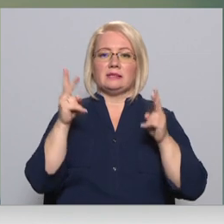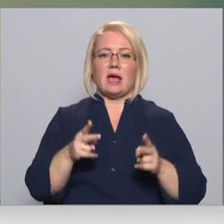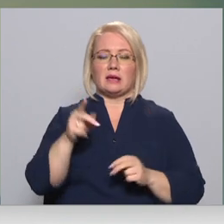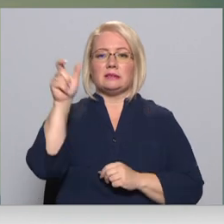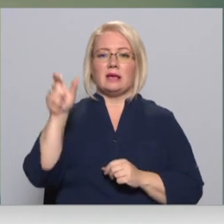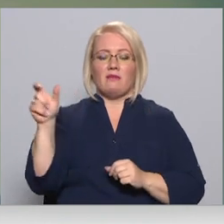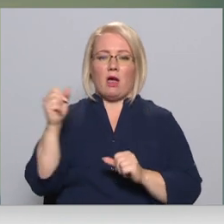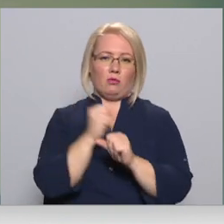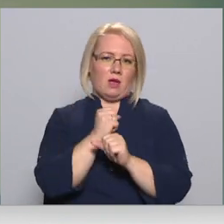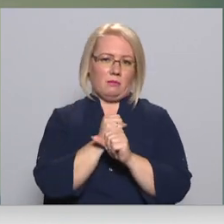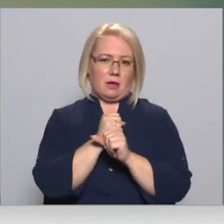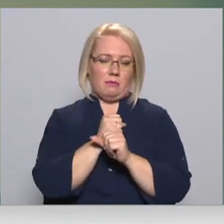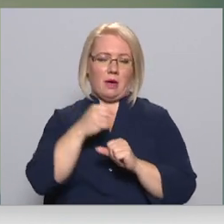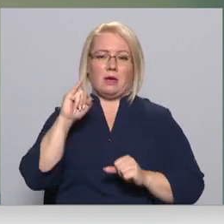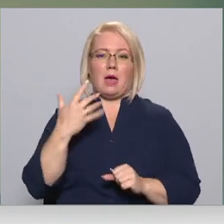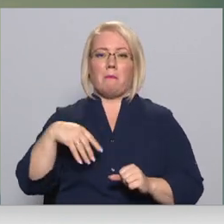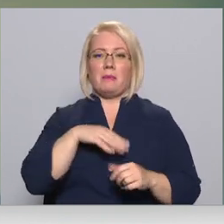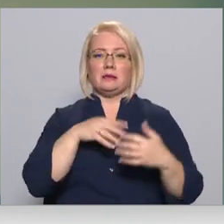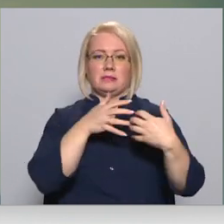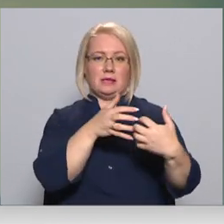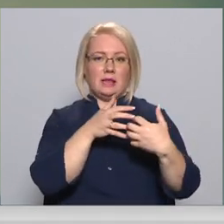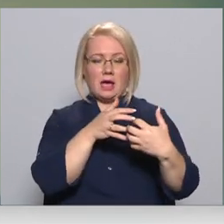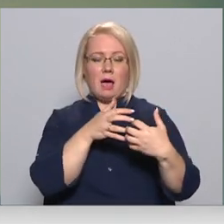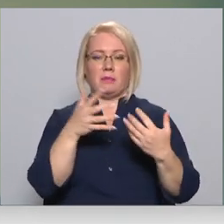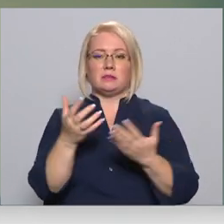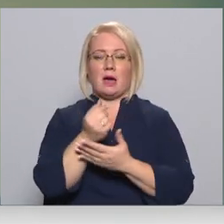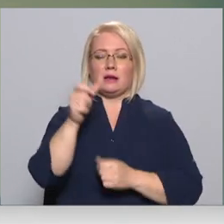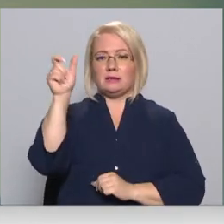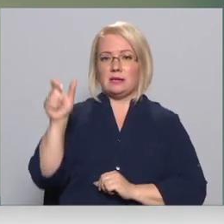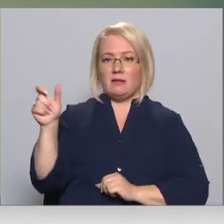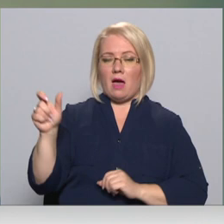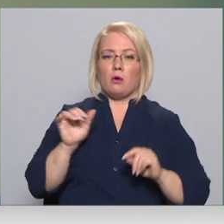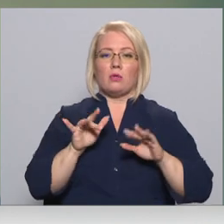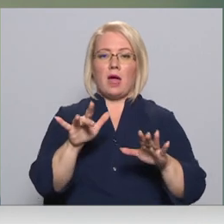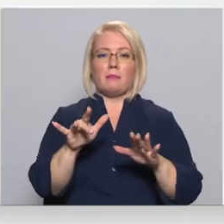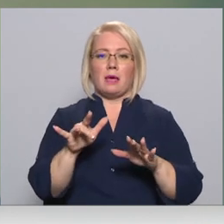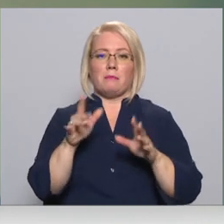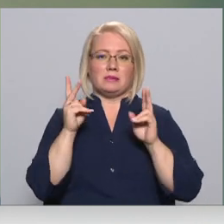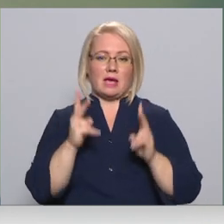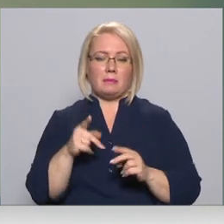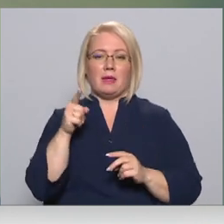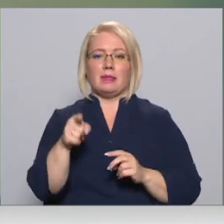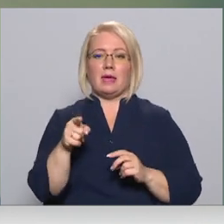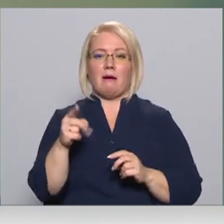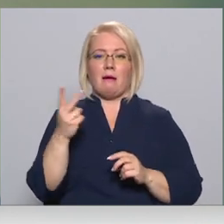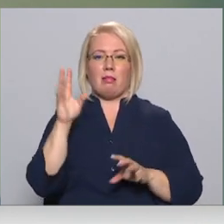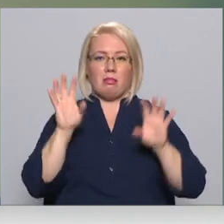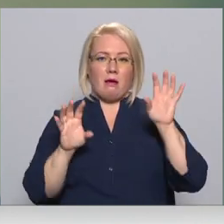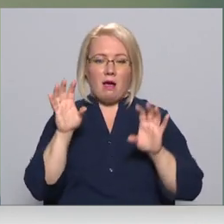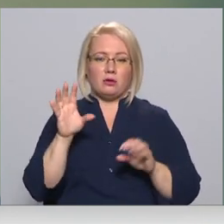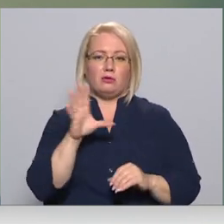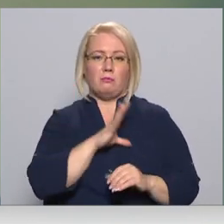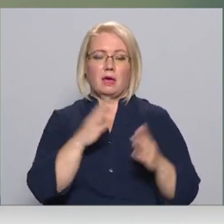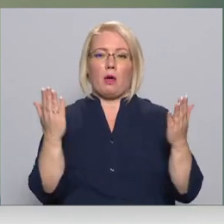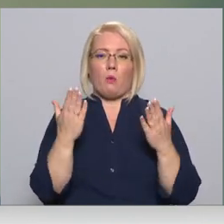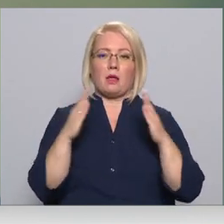darbībai. Patiesībā jau mēs cīnījāmies ar cilvēku darbības sekām. Atcījumu redzot, šie lāči ir kaut kur